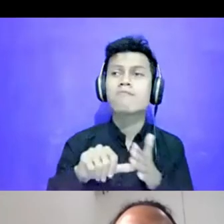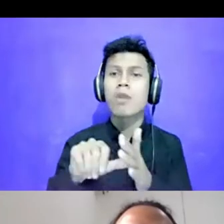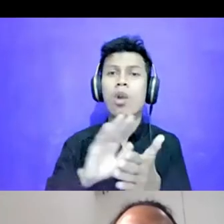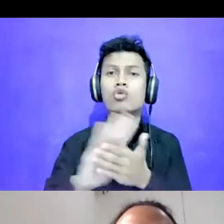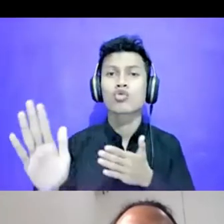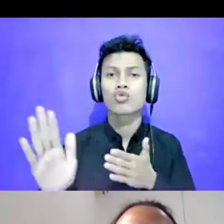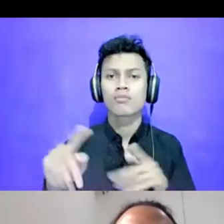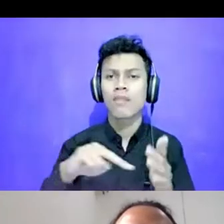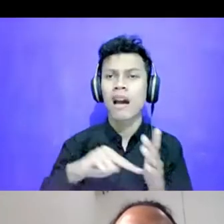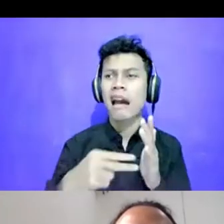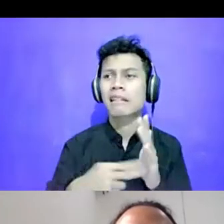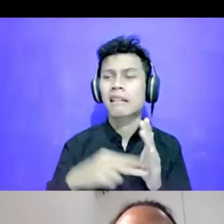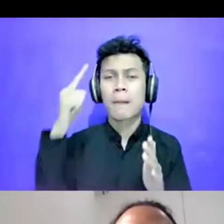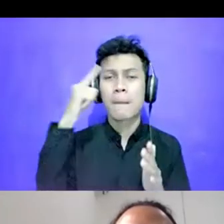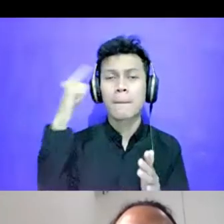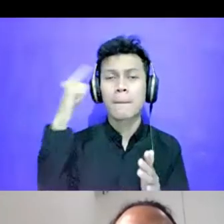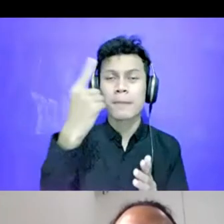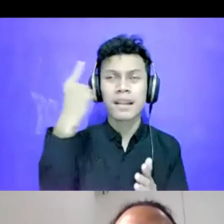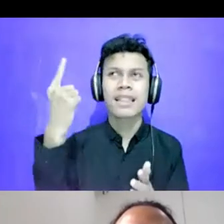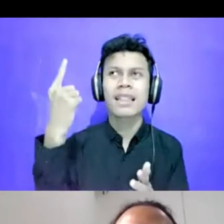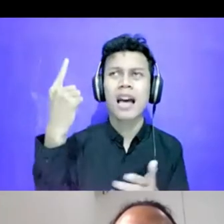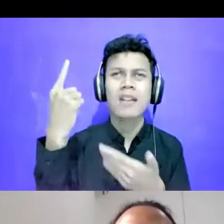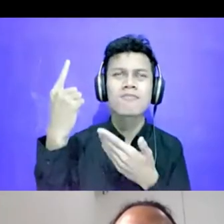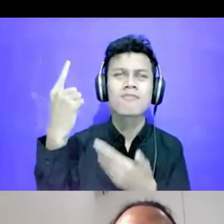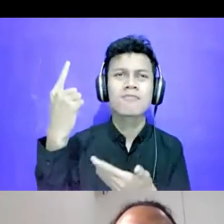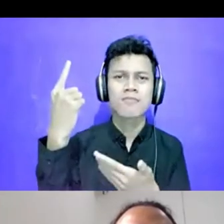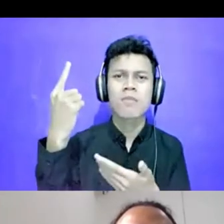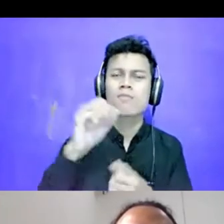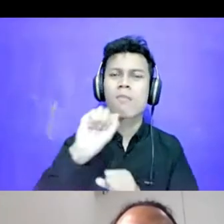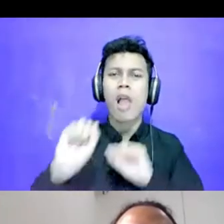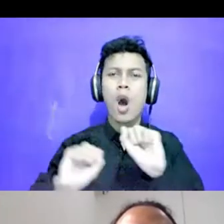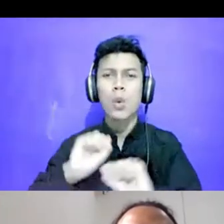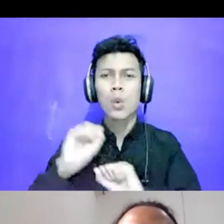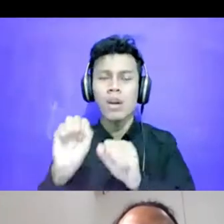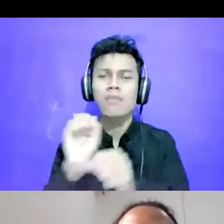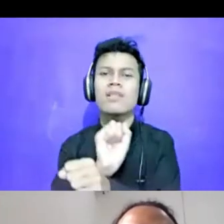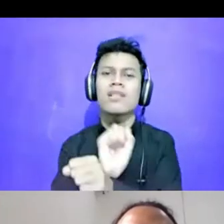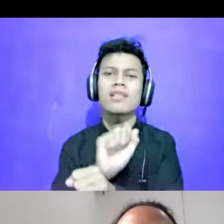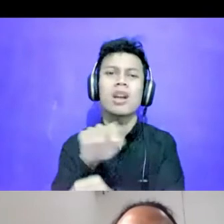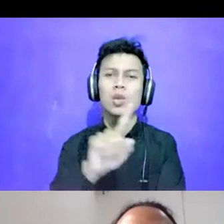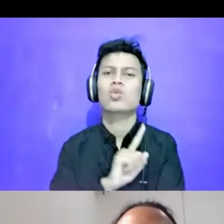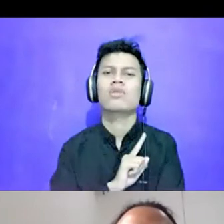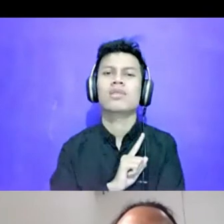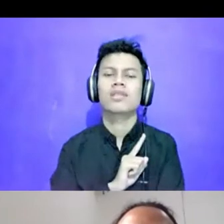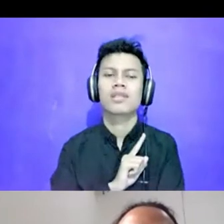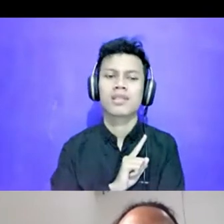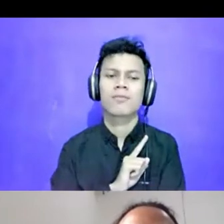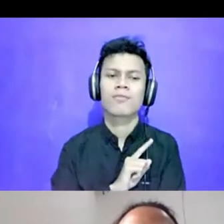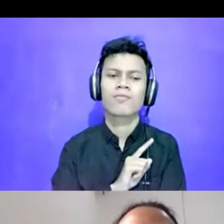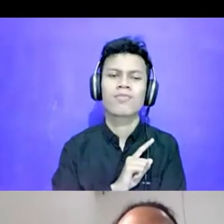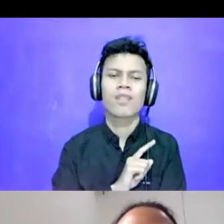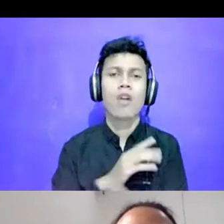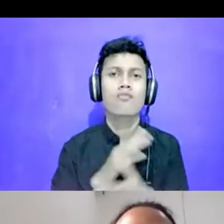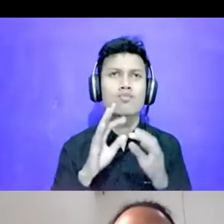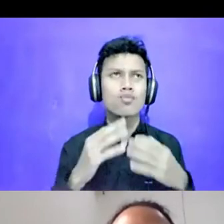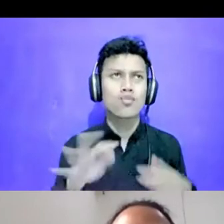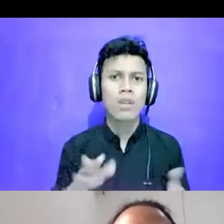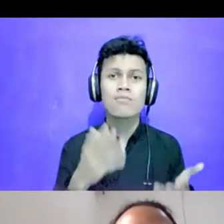pemerintah sendiri yang melakukan pekerjaan ini. Nah, bagaimana kita mengawal